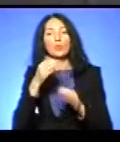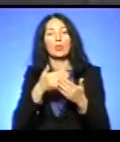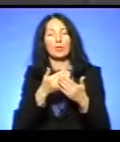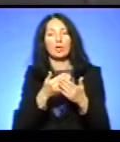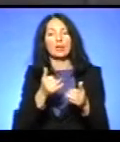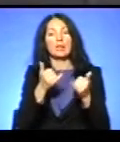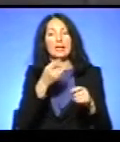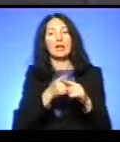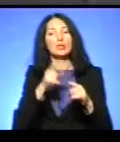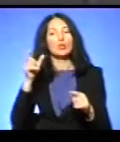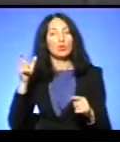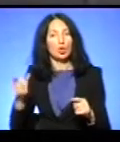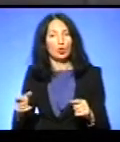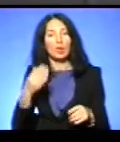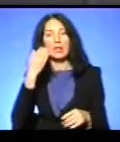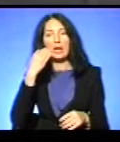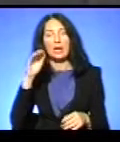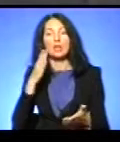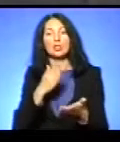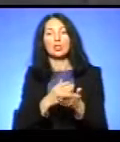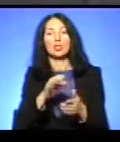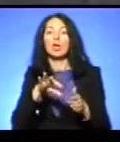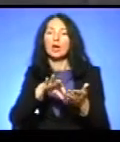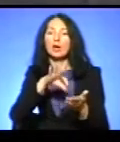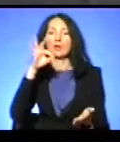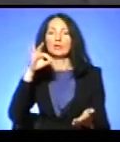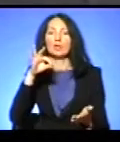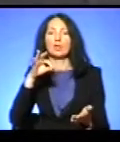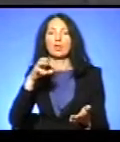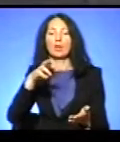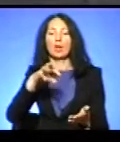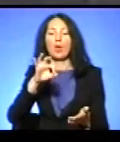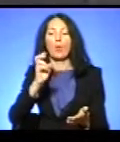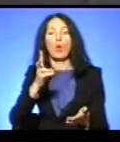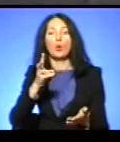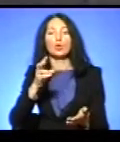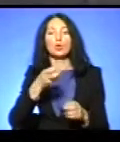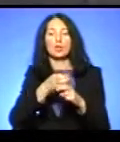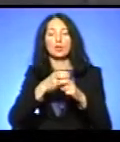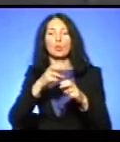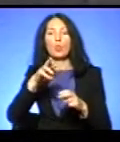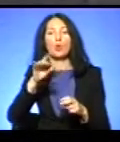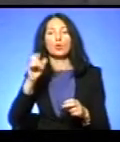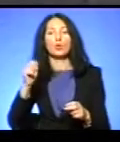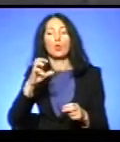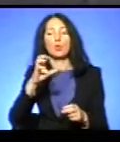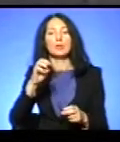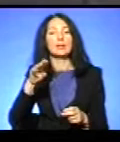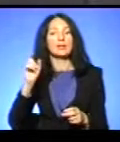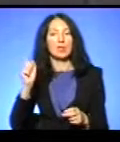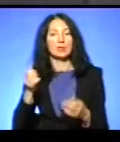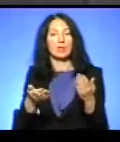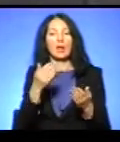цього пацієнта все-таки краще є забір кісткового мозку стазу. На стазових кісток. Проте донора